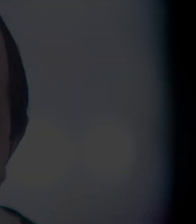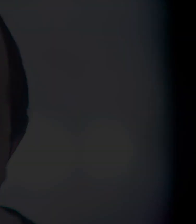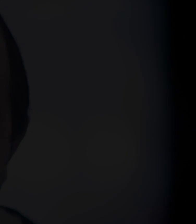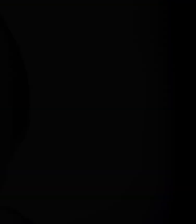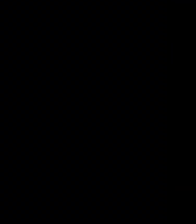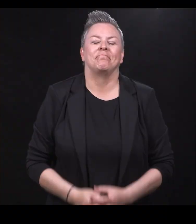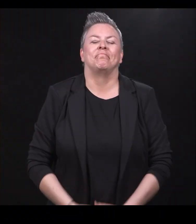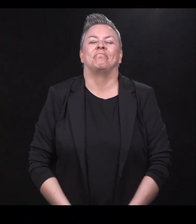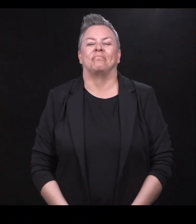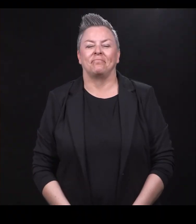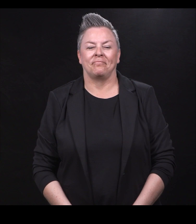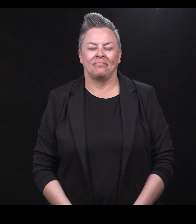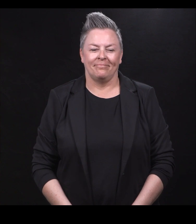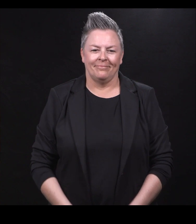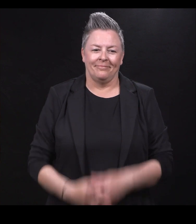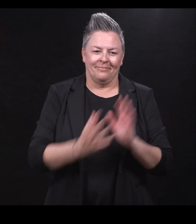Video slutt.